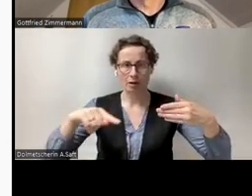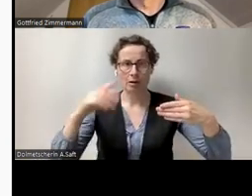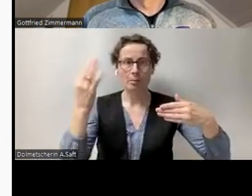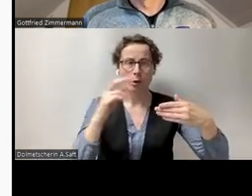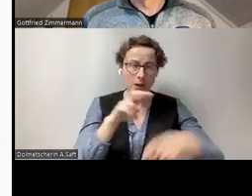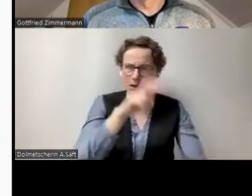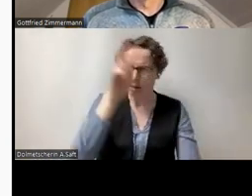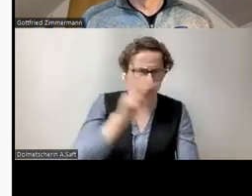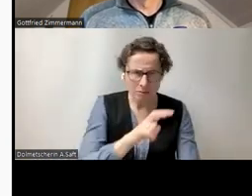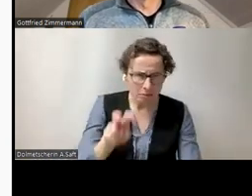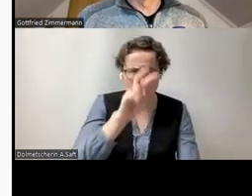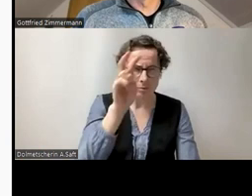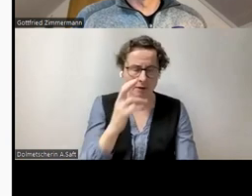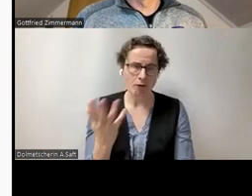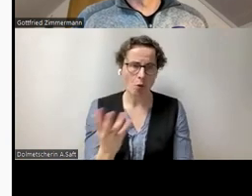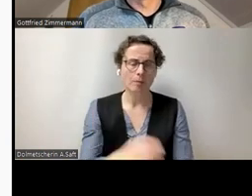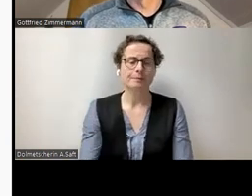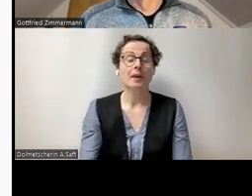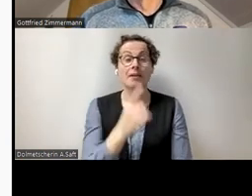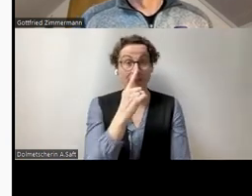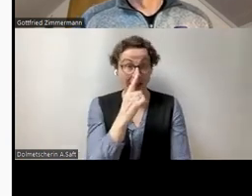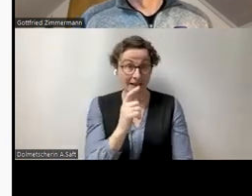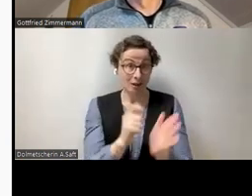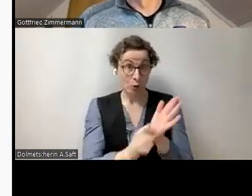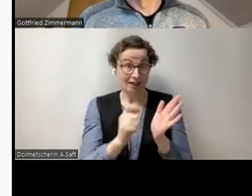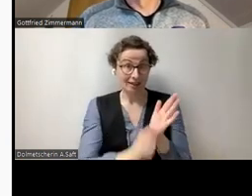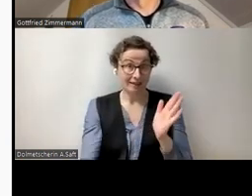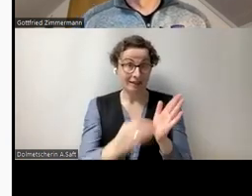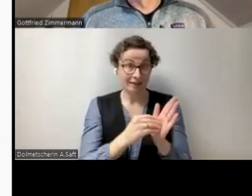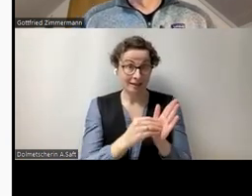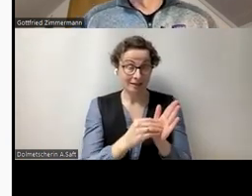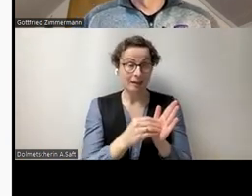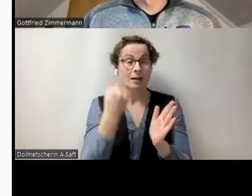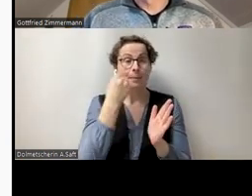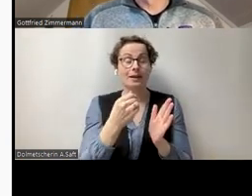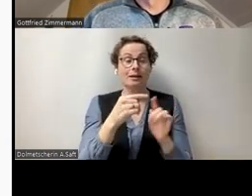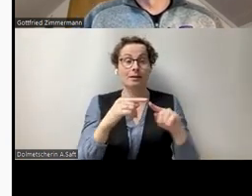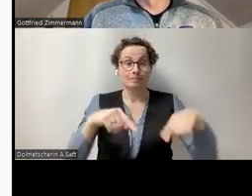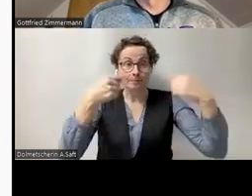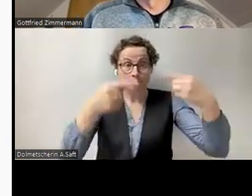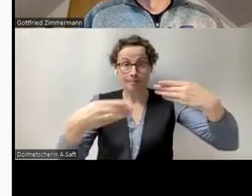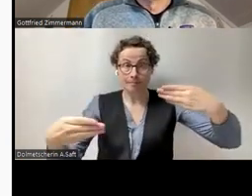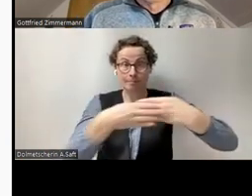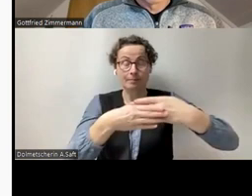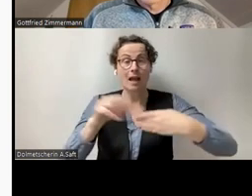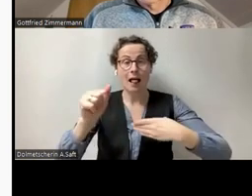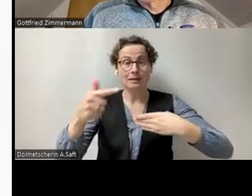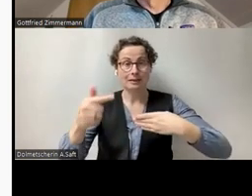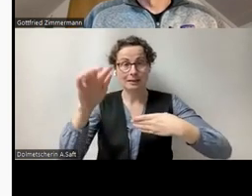Und wenn Sie das hier in die Notizen eintragen, dann sollten Sie zumindest im Alternativtext für diese